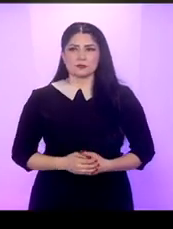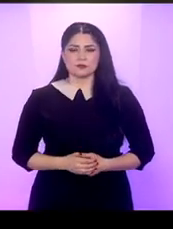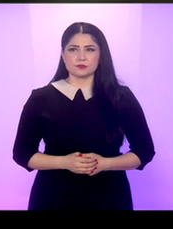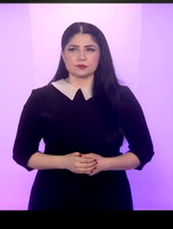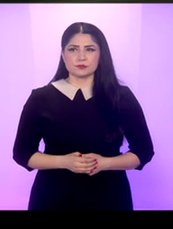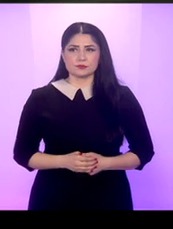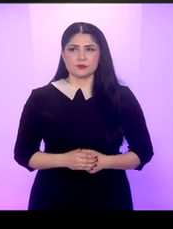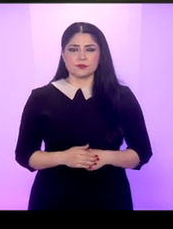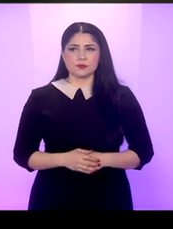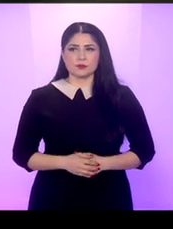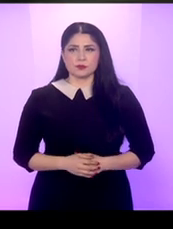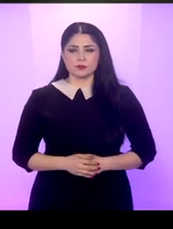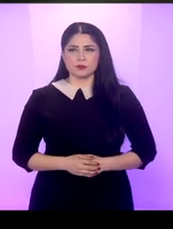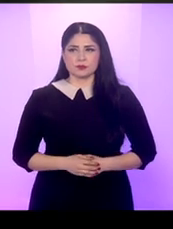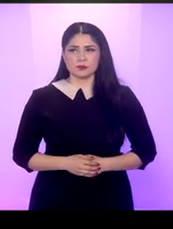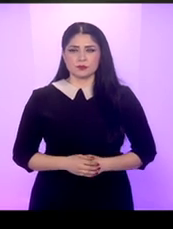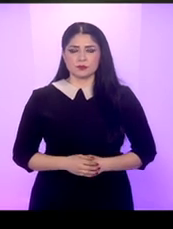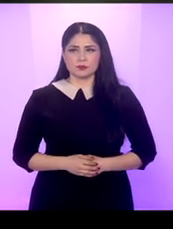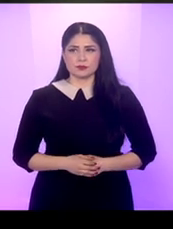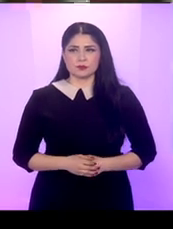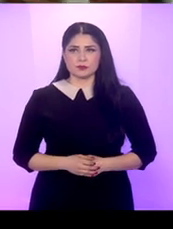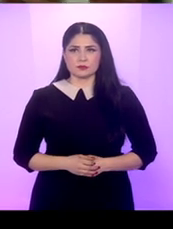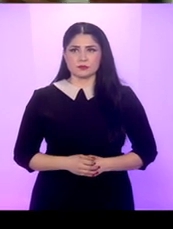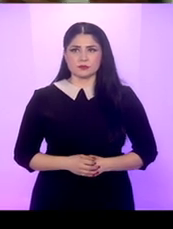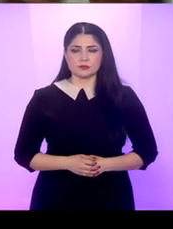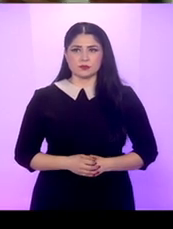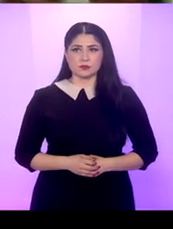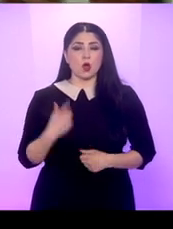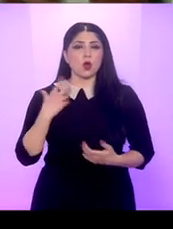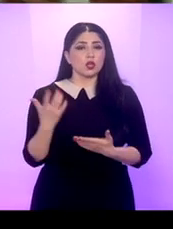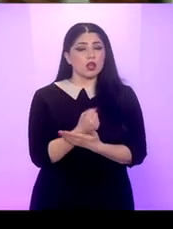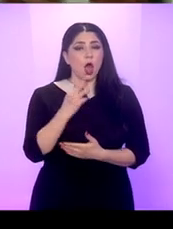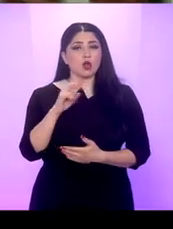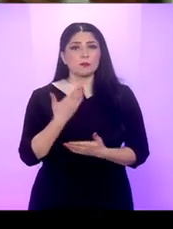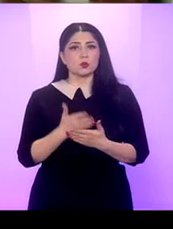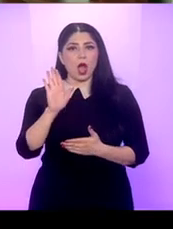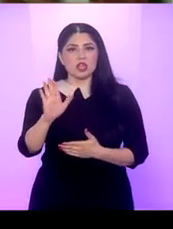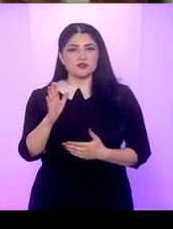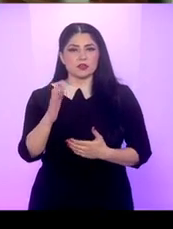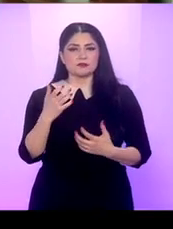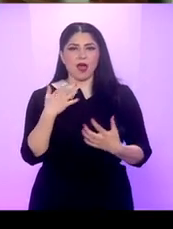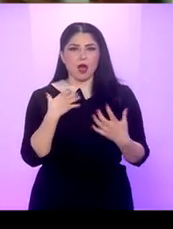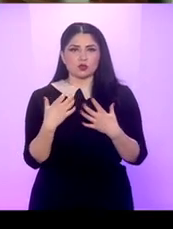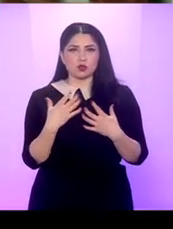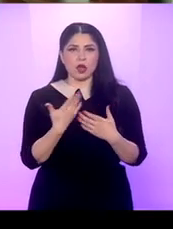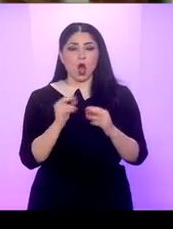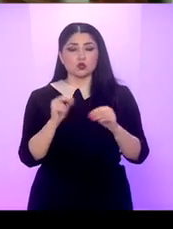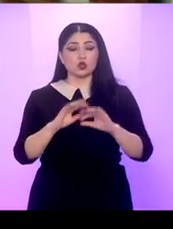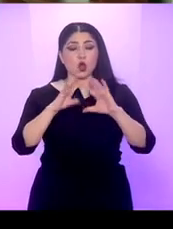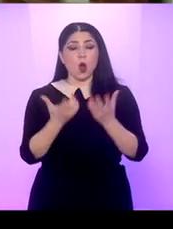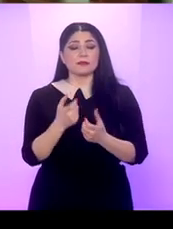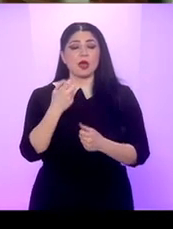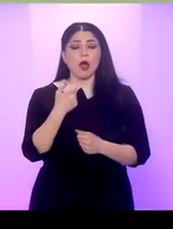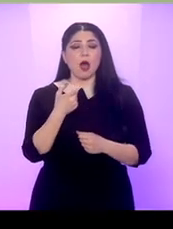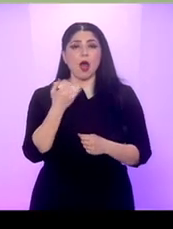Organizația pentru drepturile civile ale negrilor activă între anii 60 și 80 O victorie la Oscar pentru un astfel de rol care i-a adus și un glob de aur și